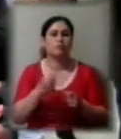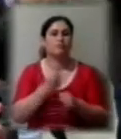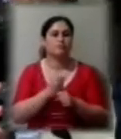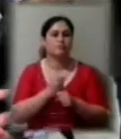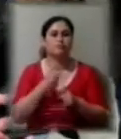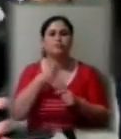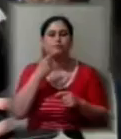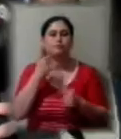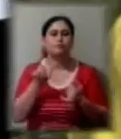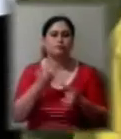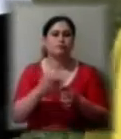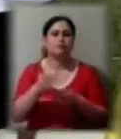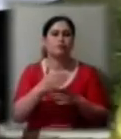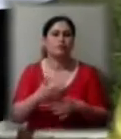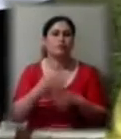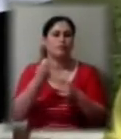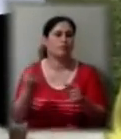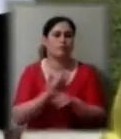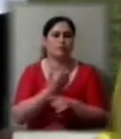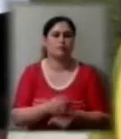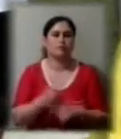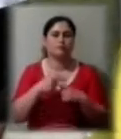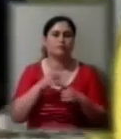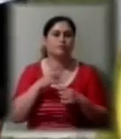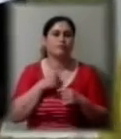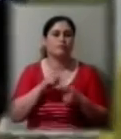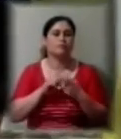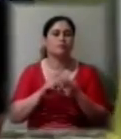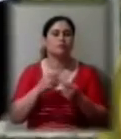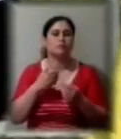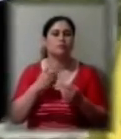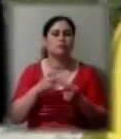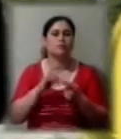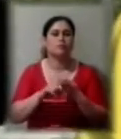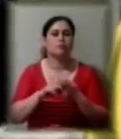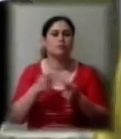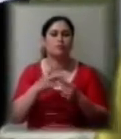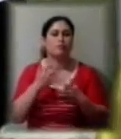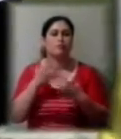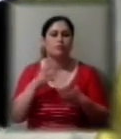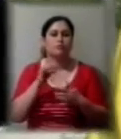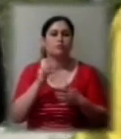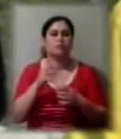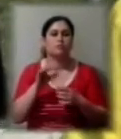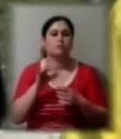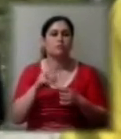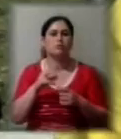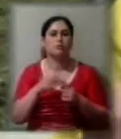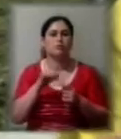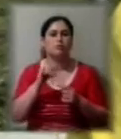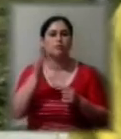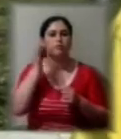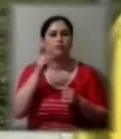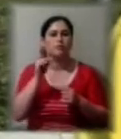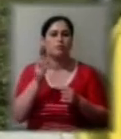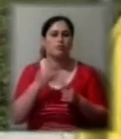прапор піднімала вперше. Я належу до тої невеличкої, на жаль, групи Аксакалів фестивалю «Мельпомене Таврії», який його